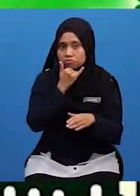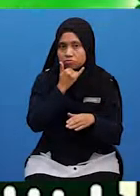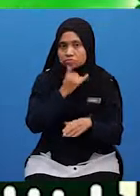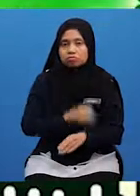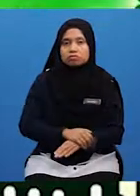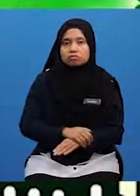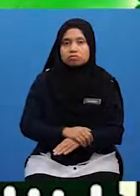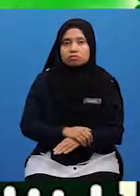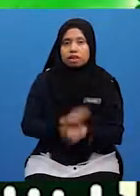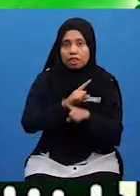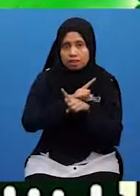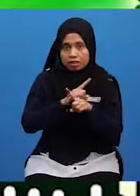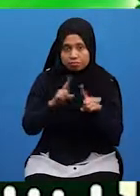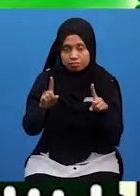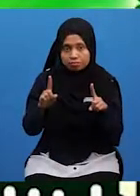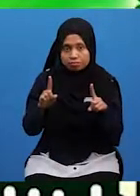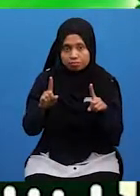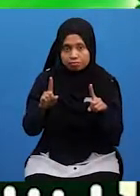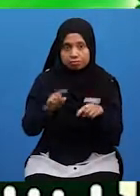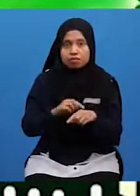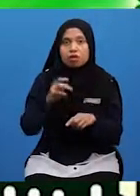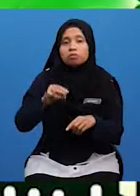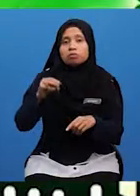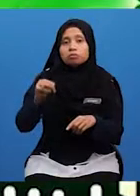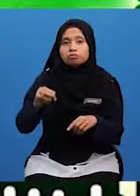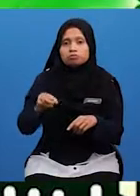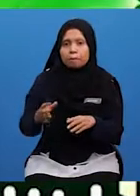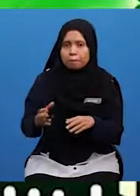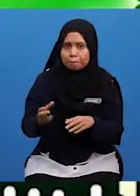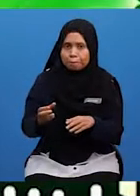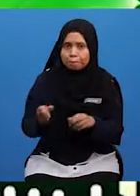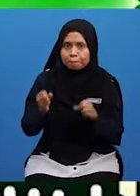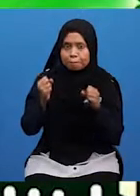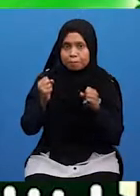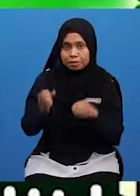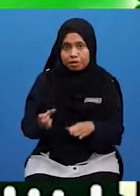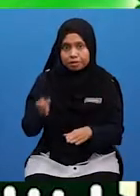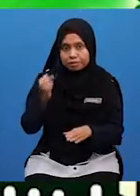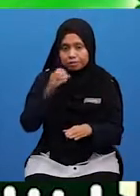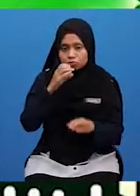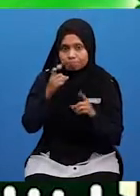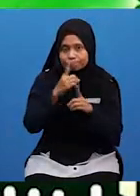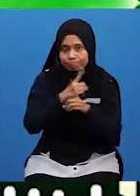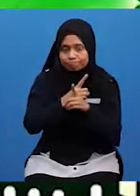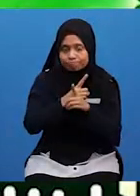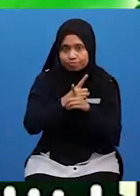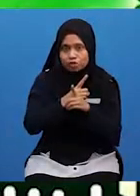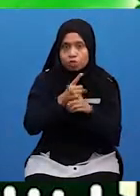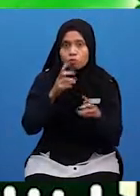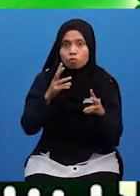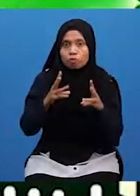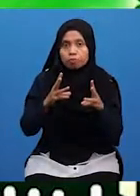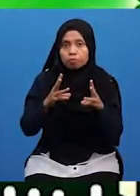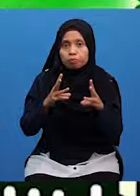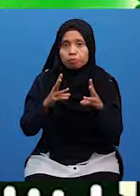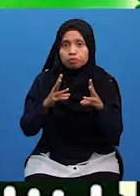Tetapi murid-murid berani bercakap benar Wal benar ataupun